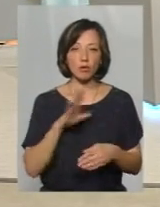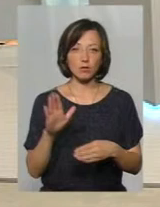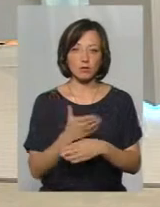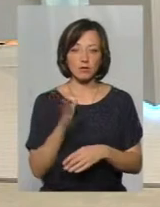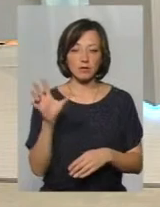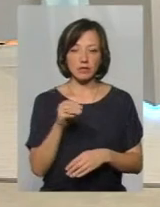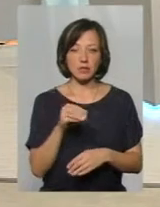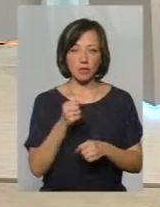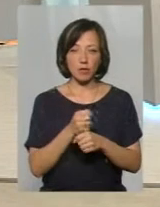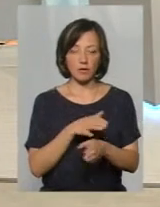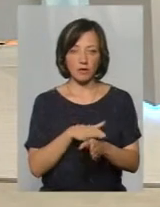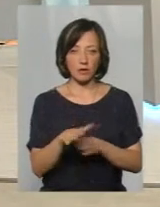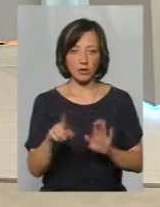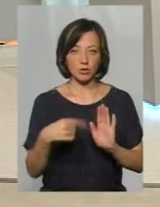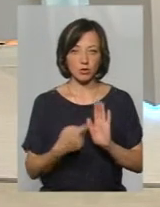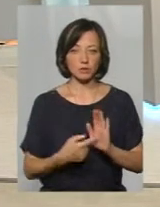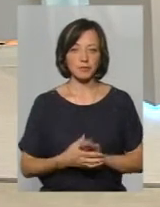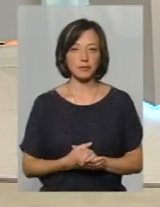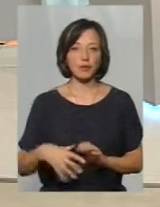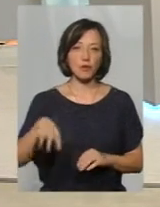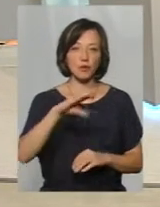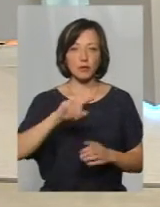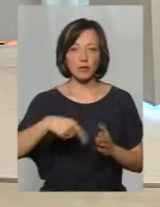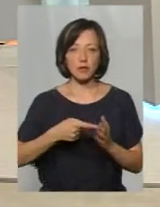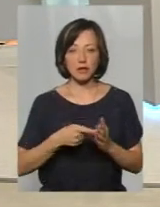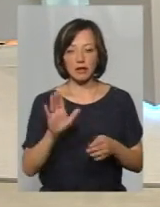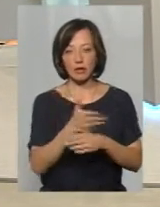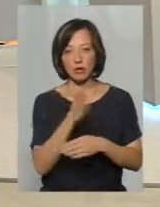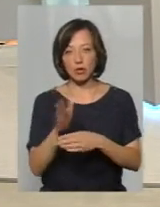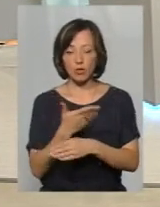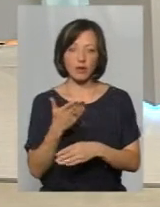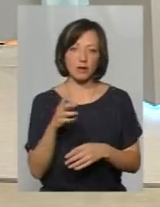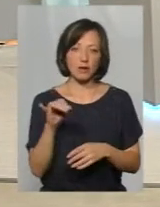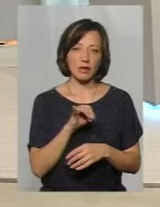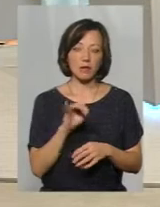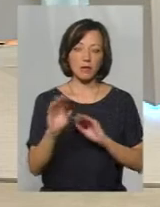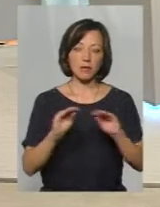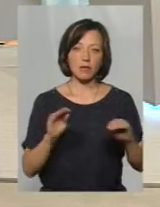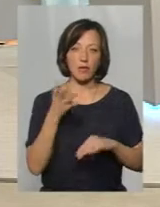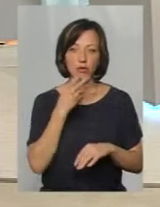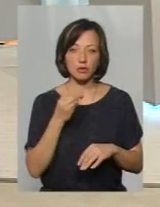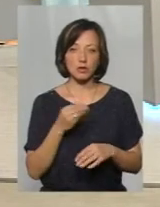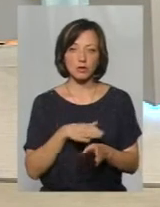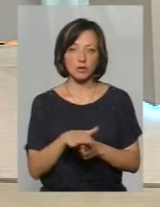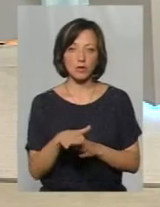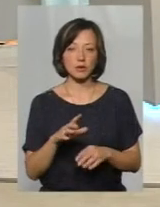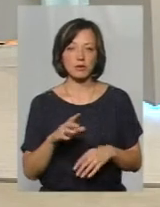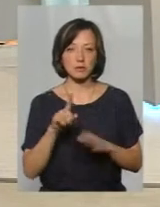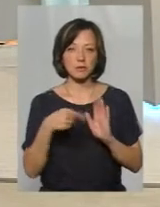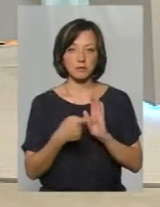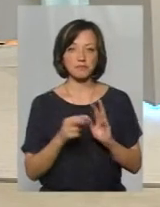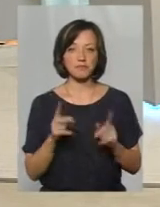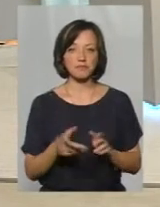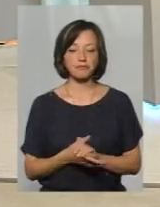всі ці роботи зроблені в плані по всьому місту, демонтовані і там благоустрій наступні кроки?